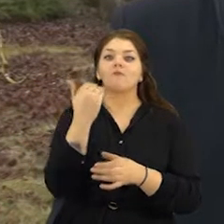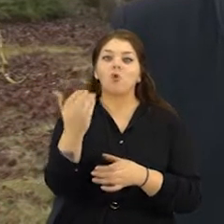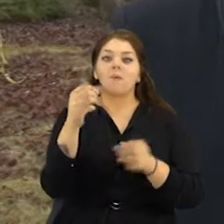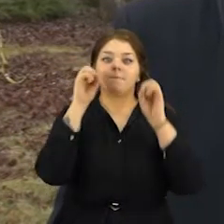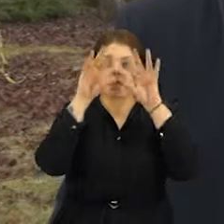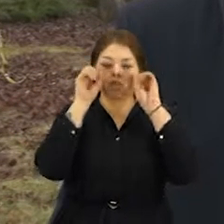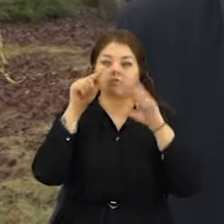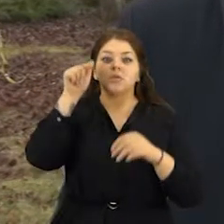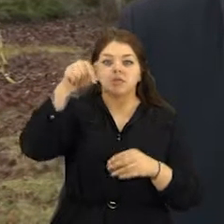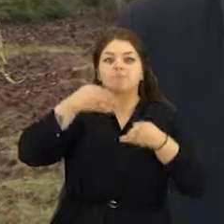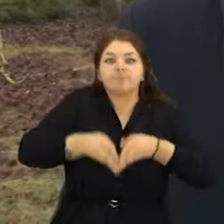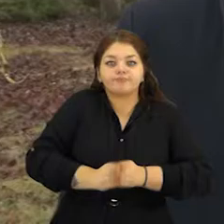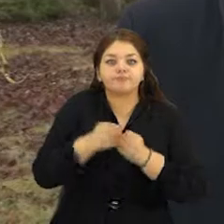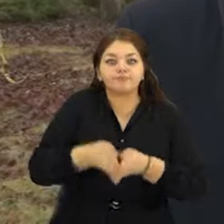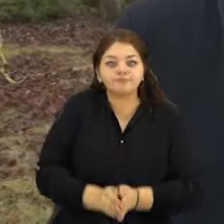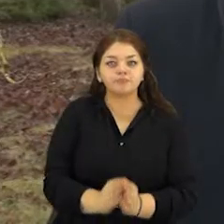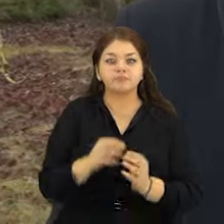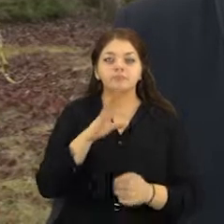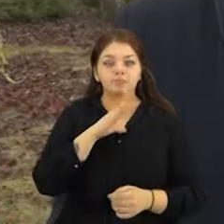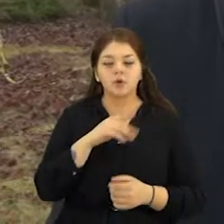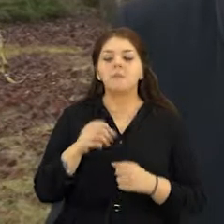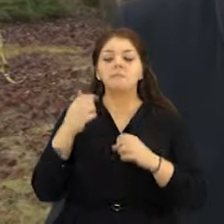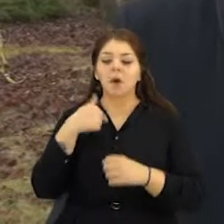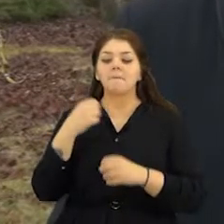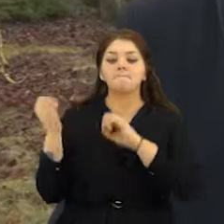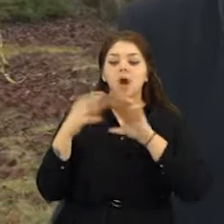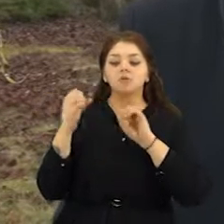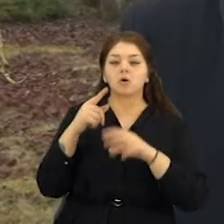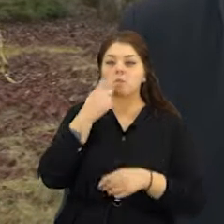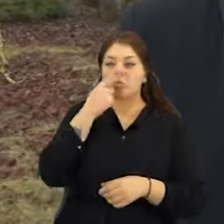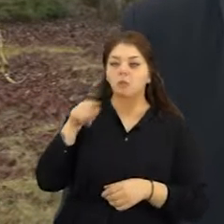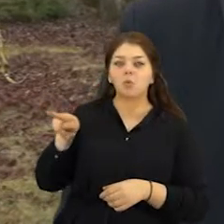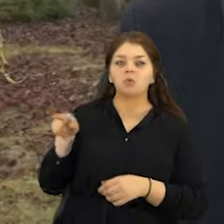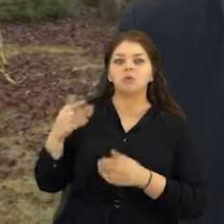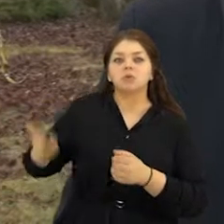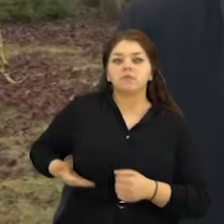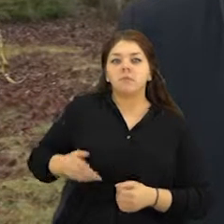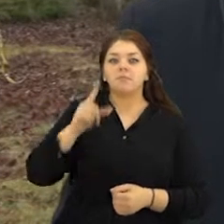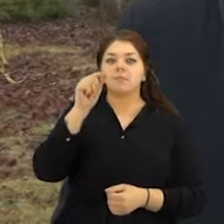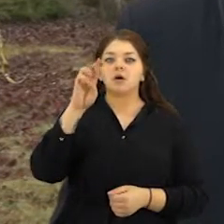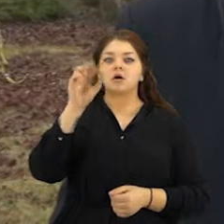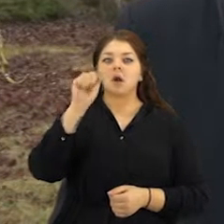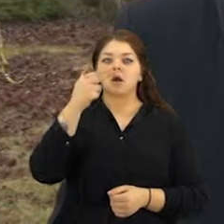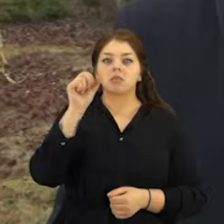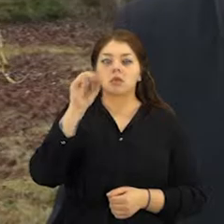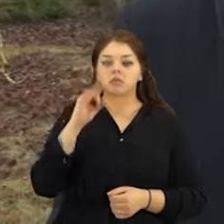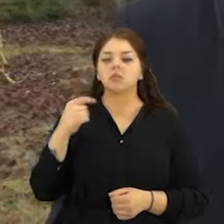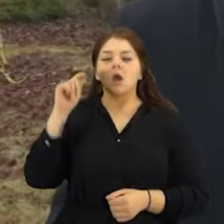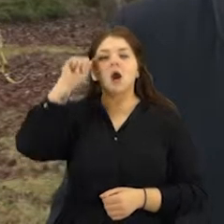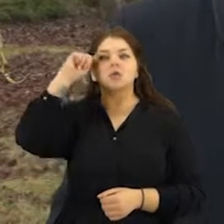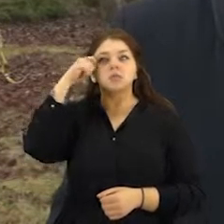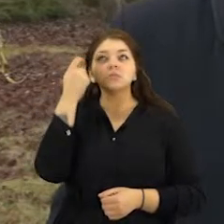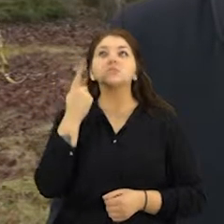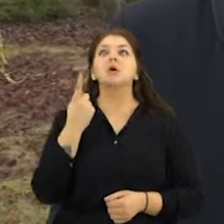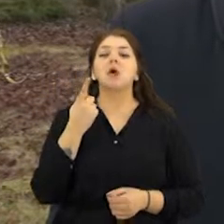pelėdavosi? Taip, tikrai. Ir man yra pasakojęs, va čia netoli gyvenęs toks pranas morkis. Jis dar